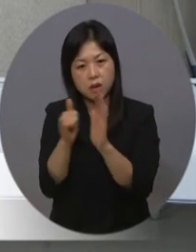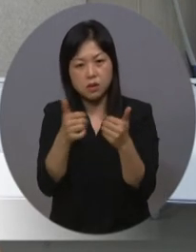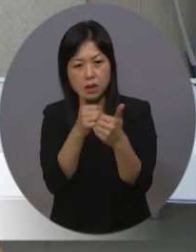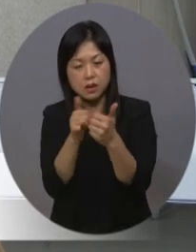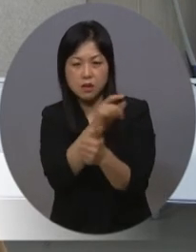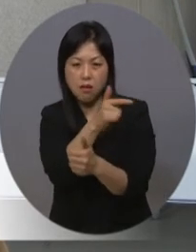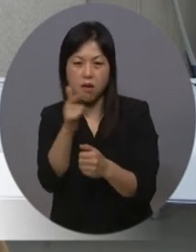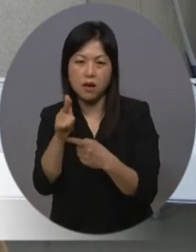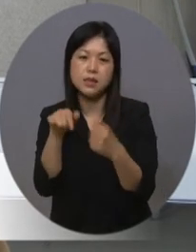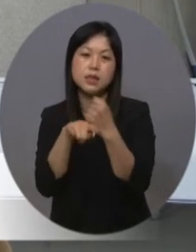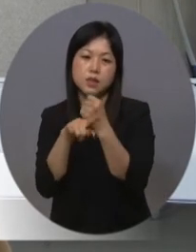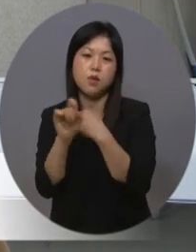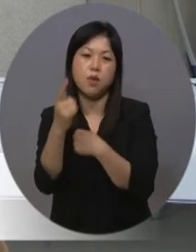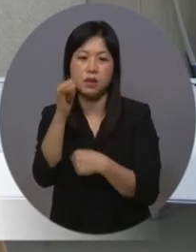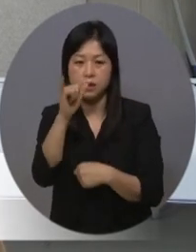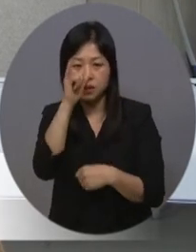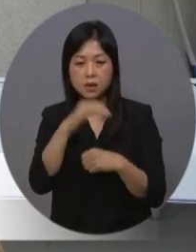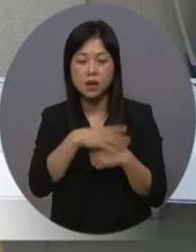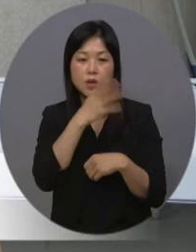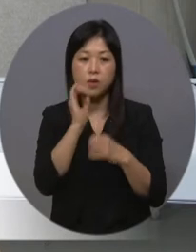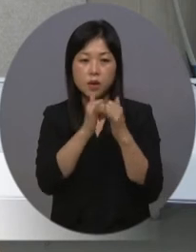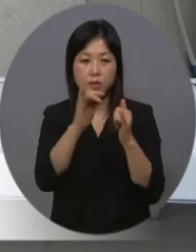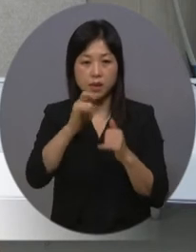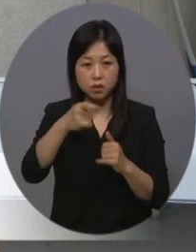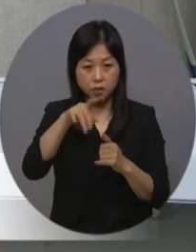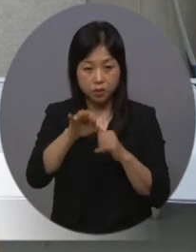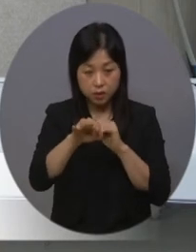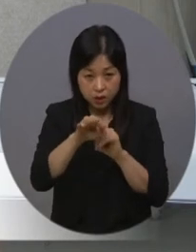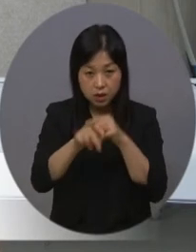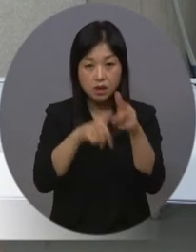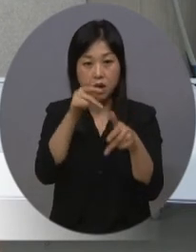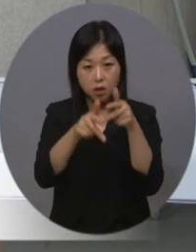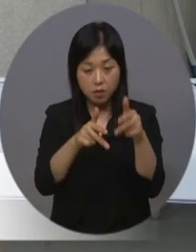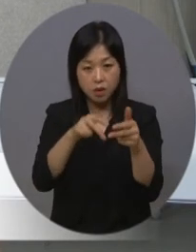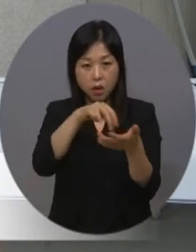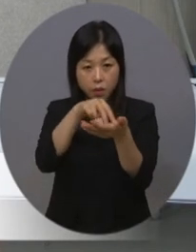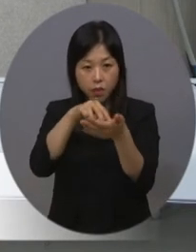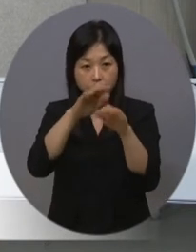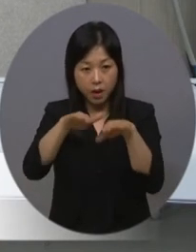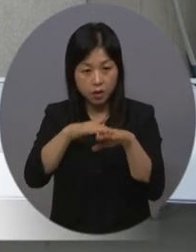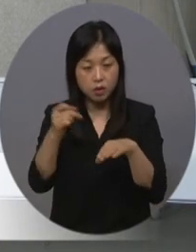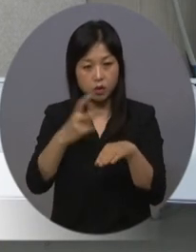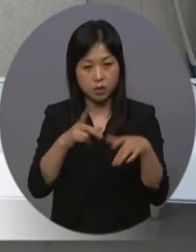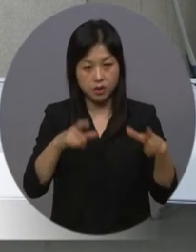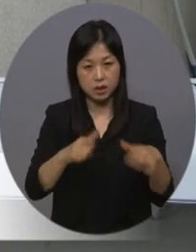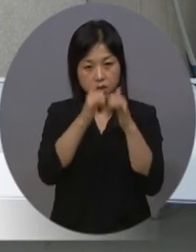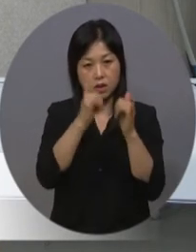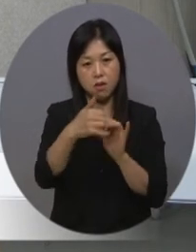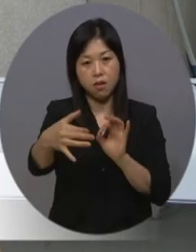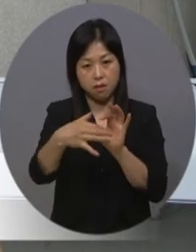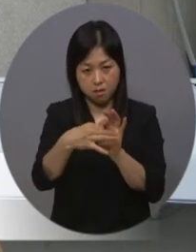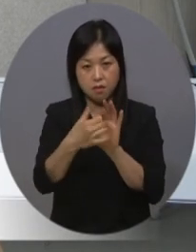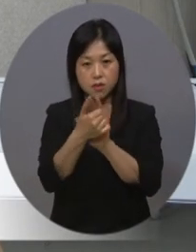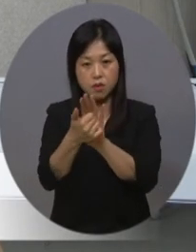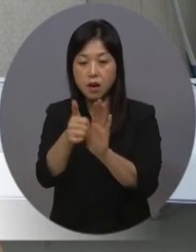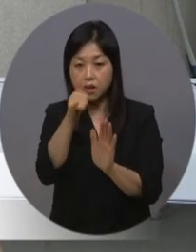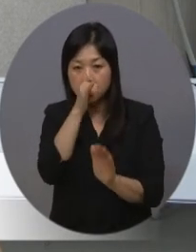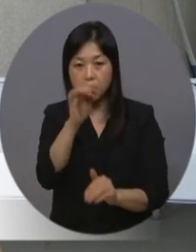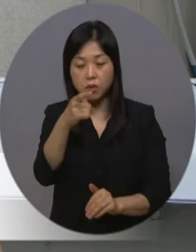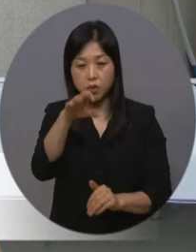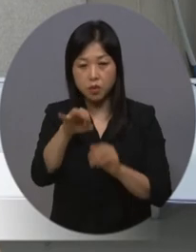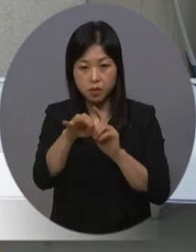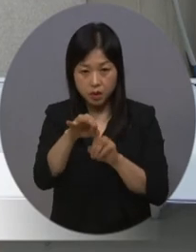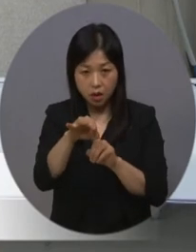작용하는데 노인 멘토링 사업은 고독감 해소와 지역사회와의 연결고리 역할로 보령시 멘티